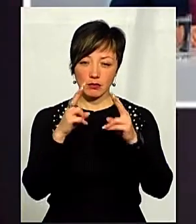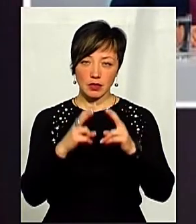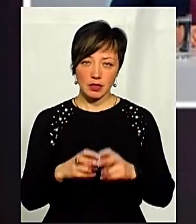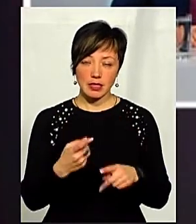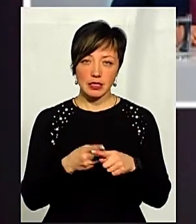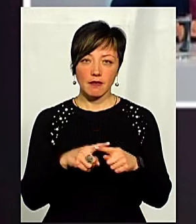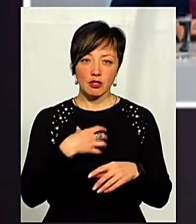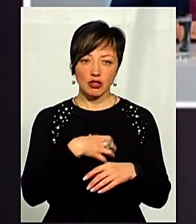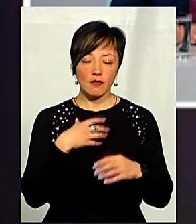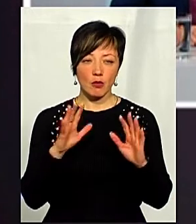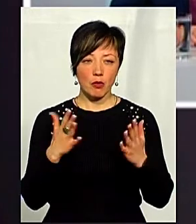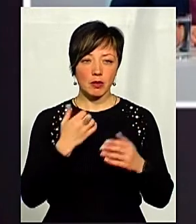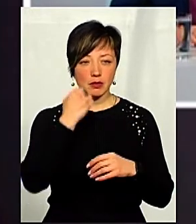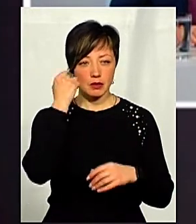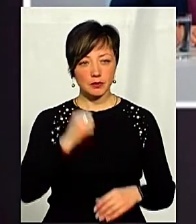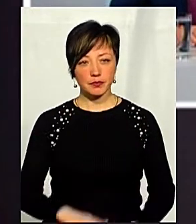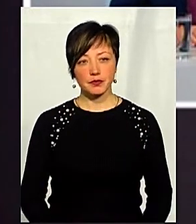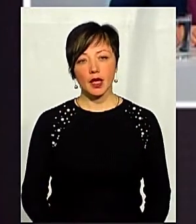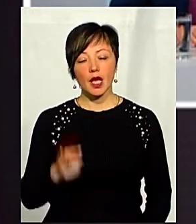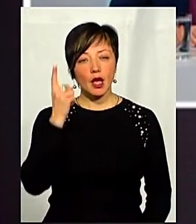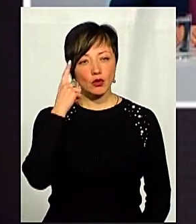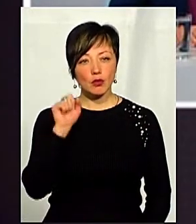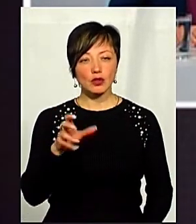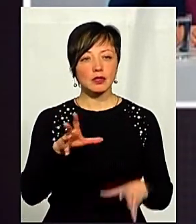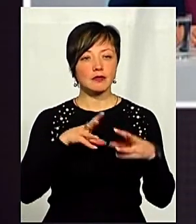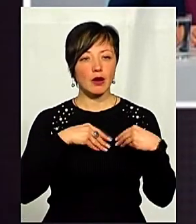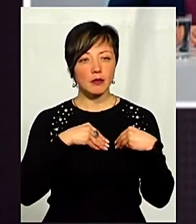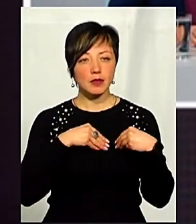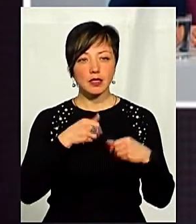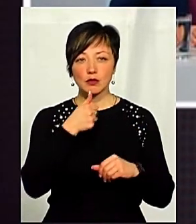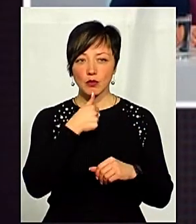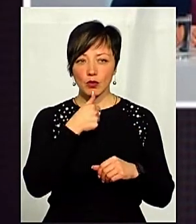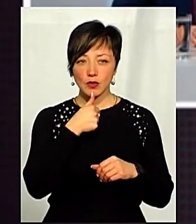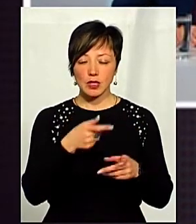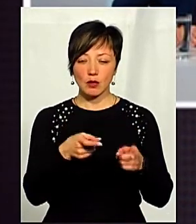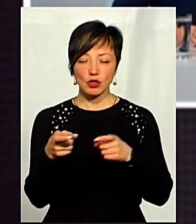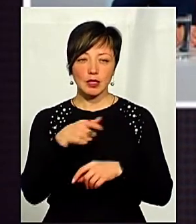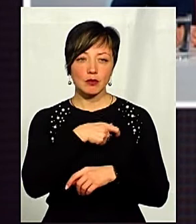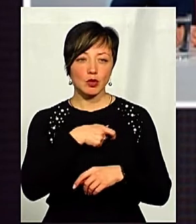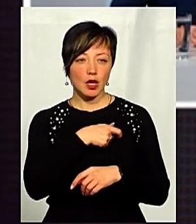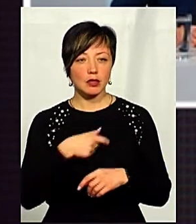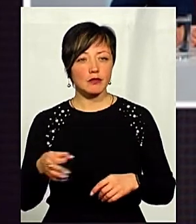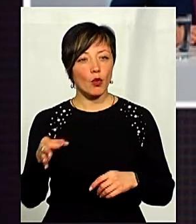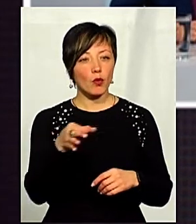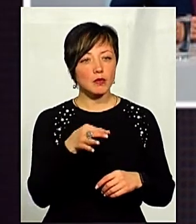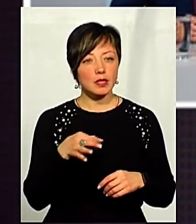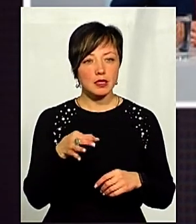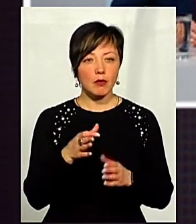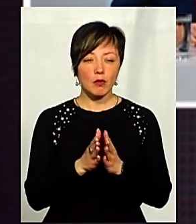також мали, тому що це дуже важливий момент. Дякую. Я думаю, що навіть ми можемо з вами разом і спробувати, залучивши депутатів від Хмельниччини,